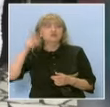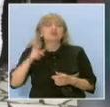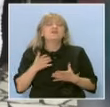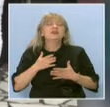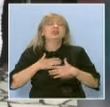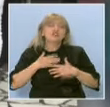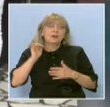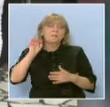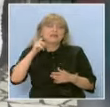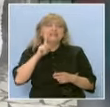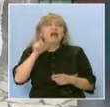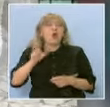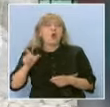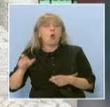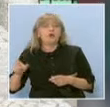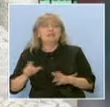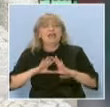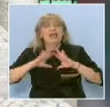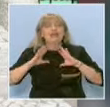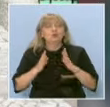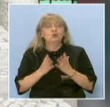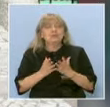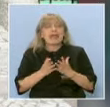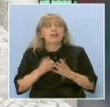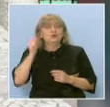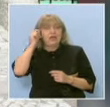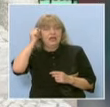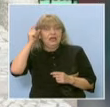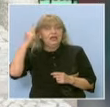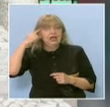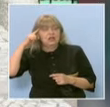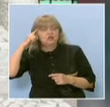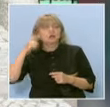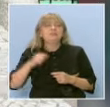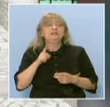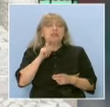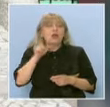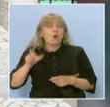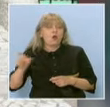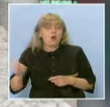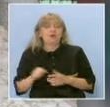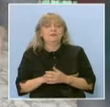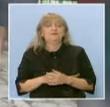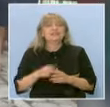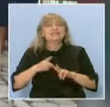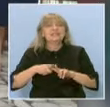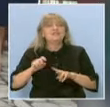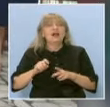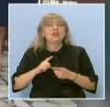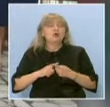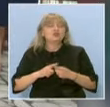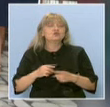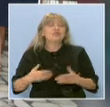все пак на хората и като цяло на разумните същества, които притежават съзнание. За Ивало Христов най-интересната облаза в